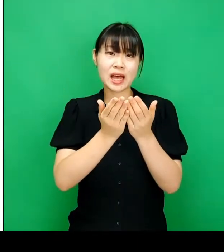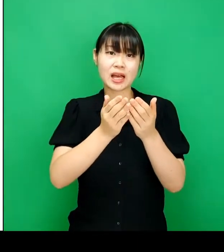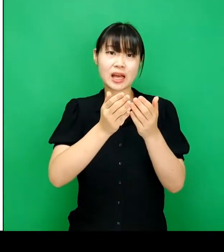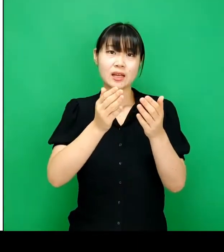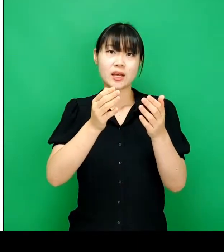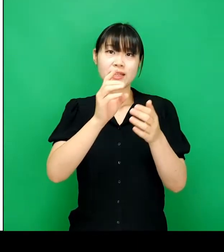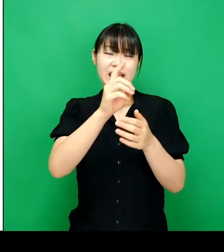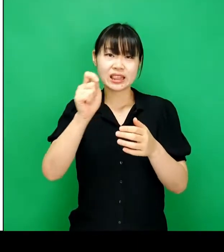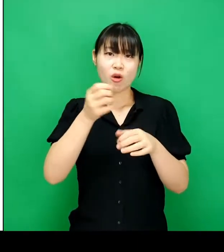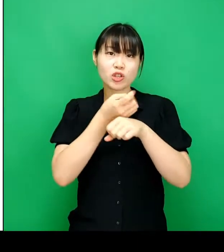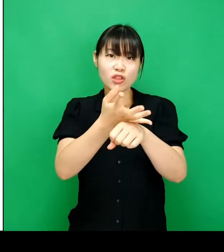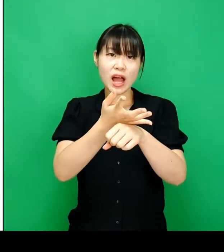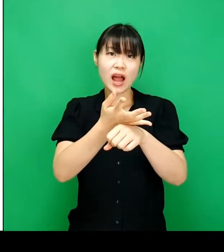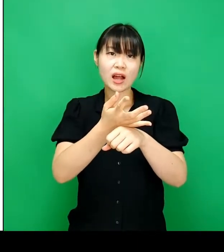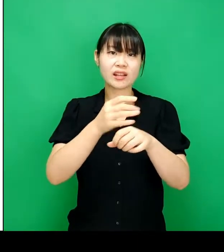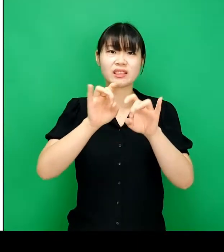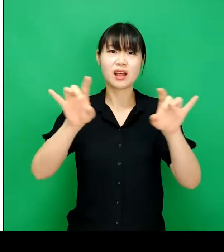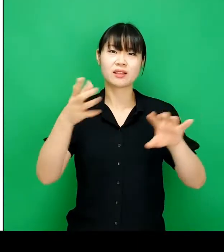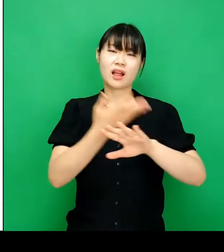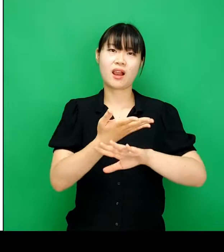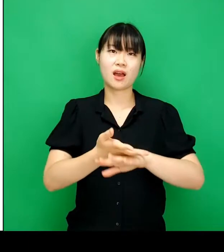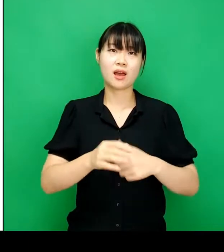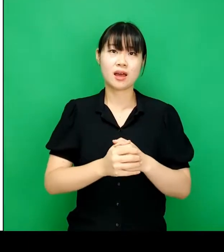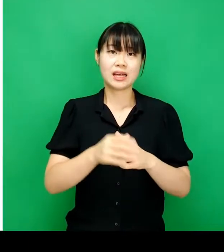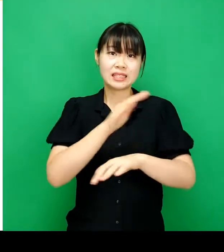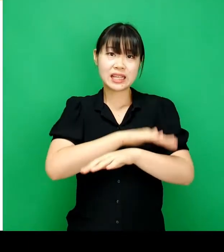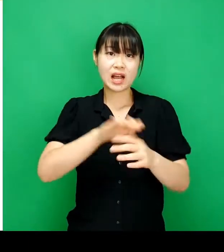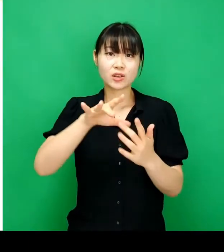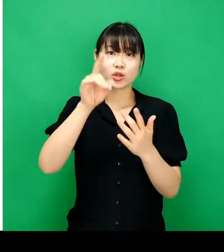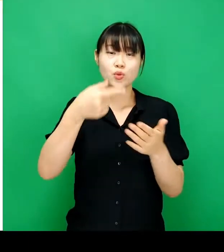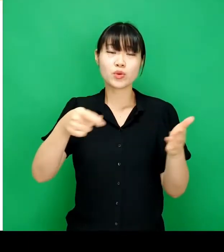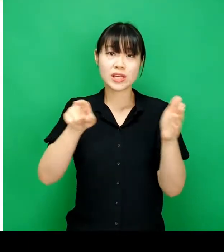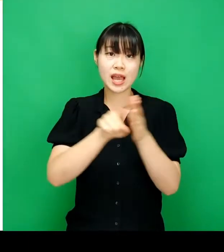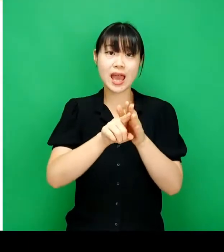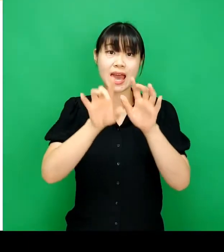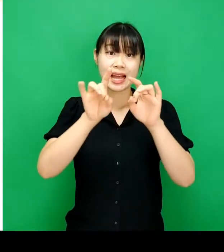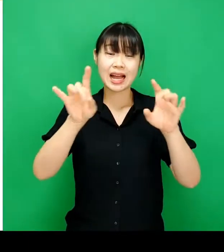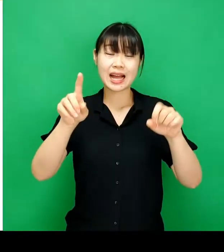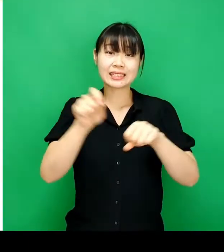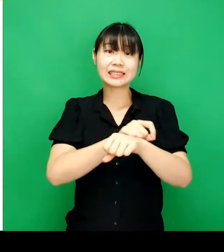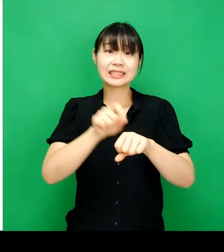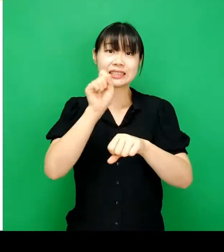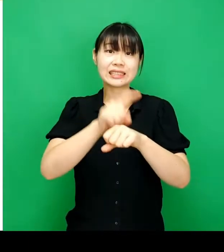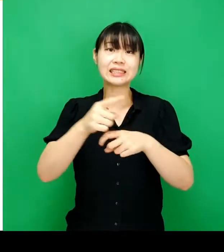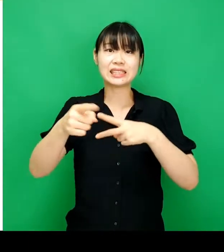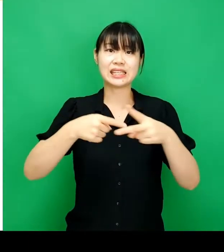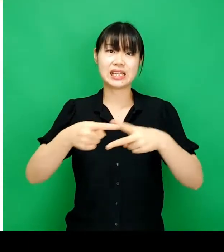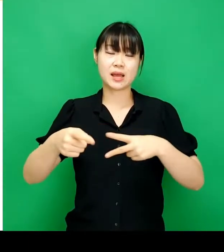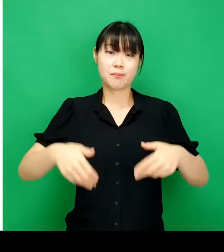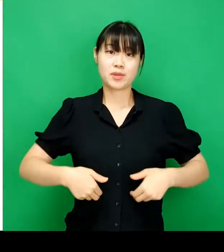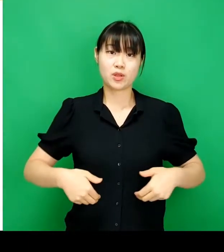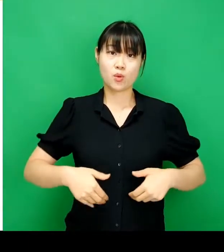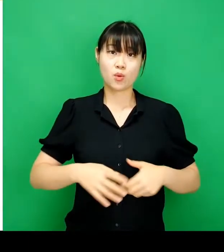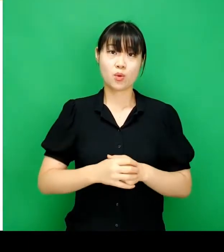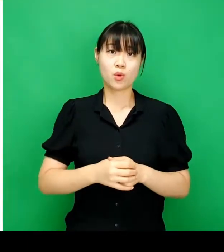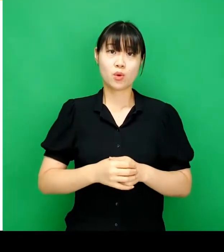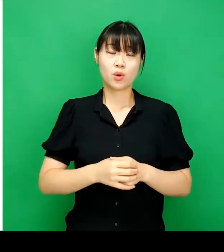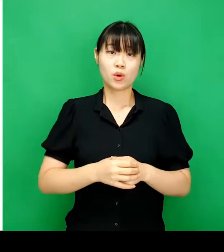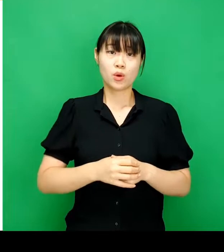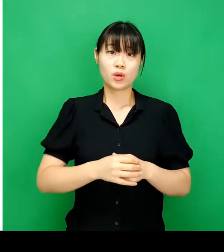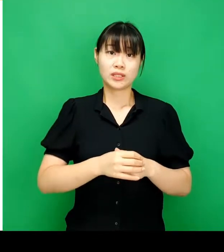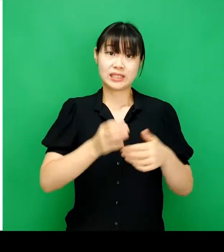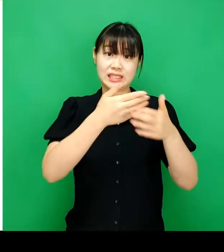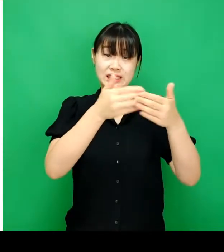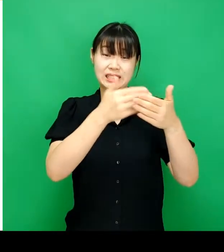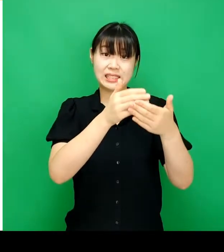적합한 데이터, 전달하는 메시지가 각기 다른데요. 차트를 잘 선택하기 위해서는 각 차트의 특징을 이해해야